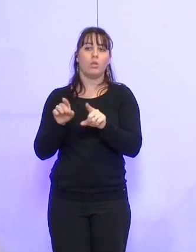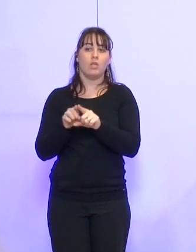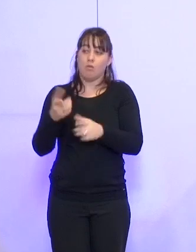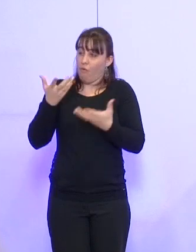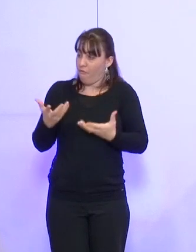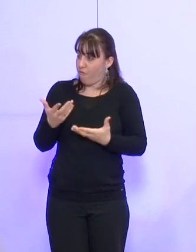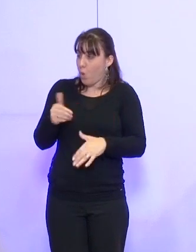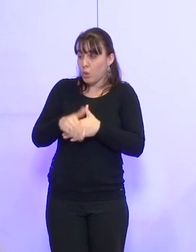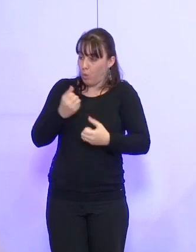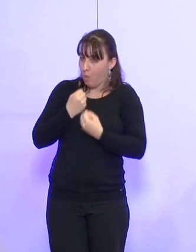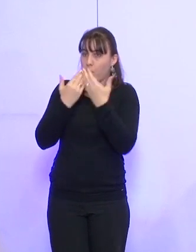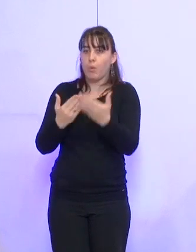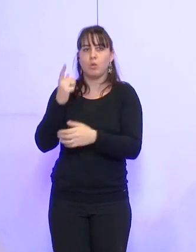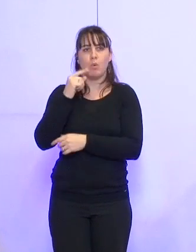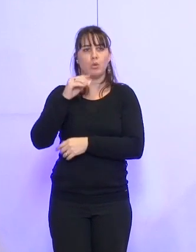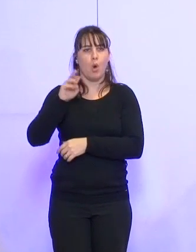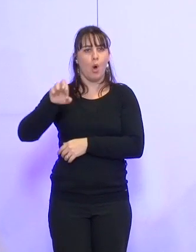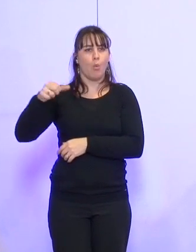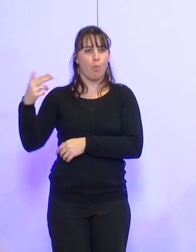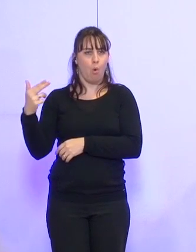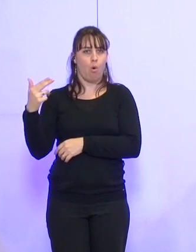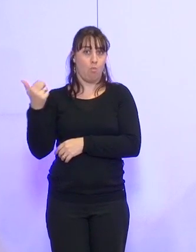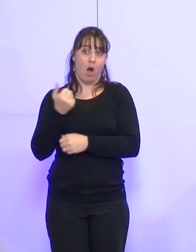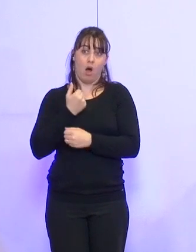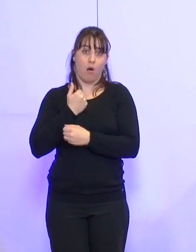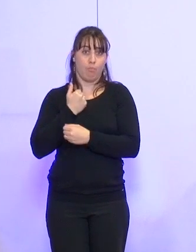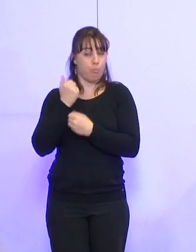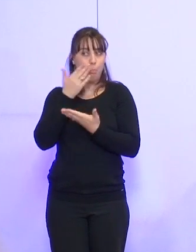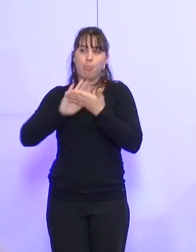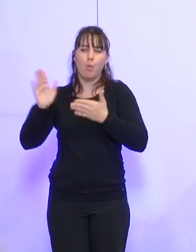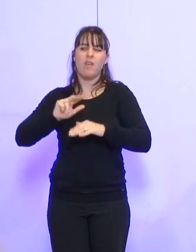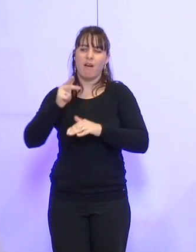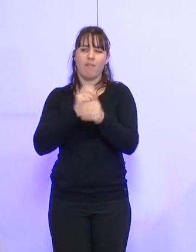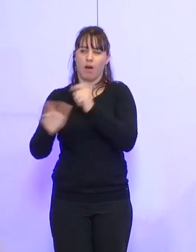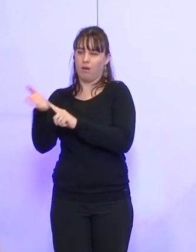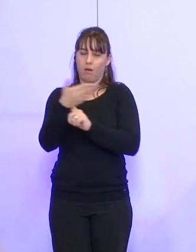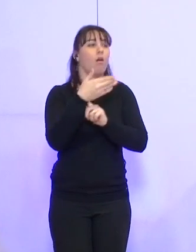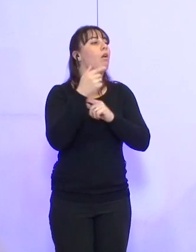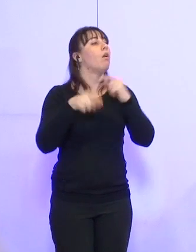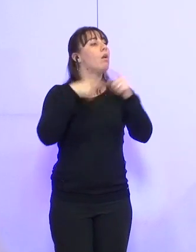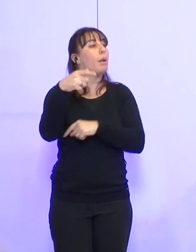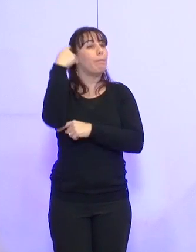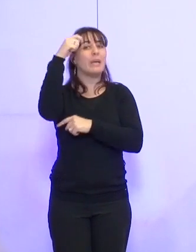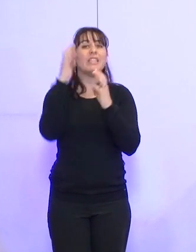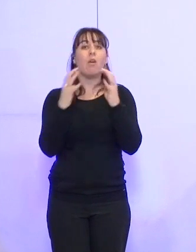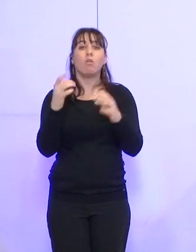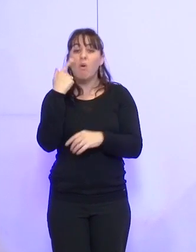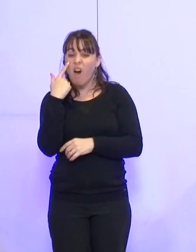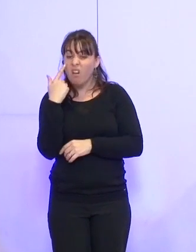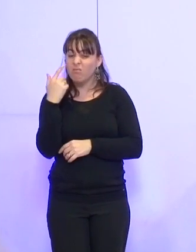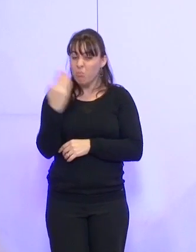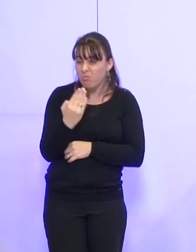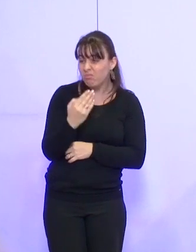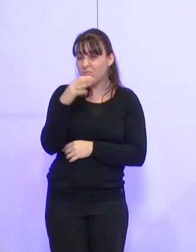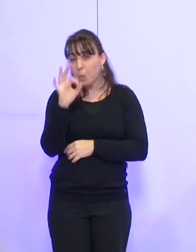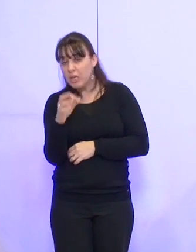formuler ce soir. Je lui ai promis de le faire. Je pense qu'on peut peut-être en reparler en conférence des présidents après, pour voir si c'est nécessaire ou pas, évidemment.